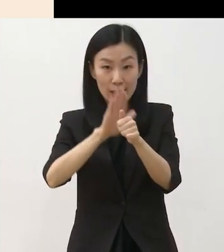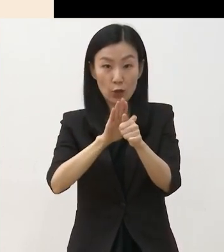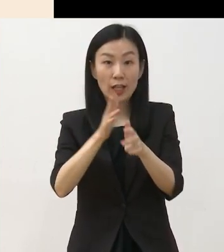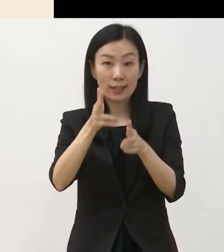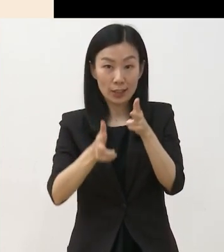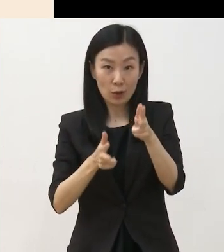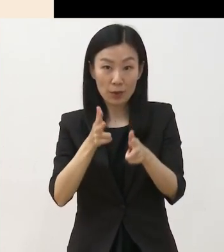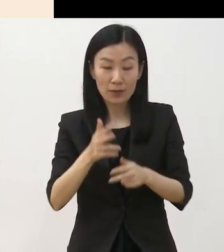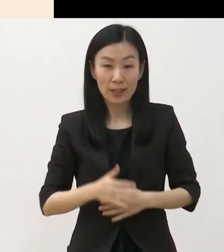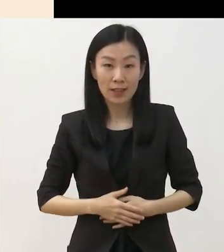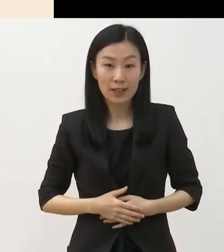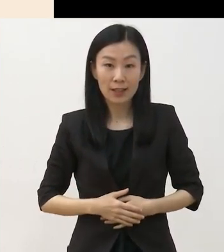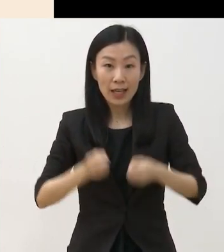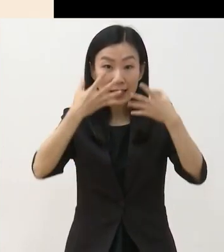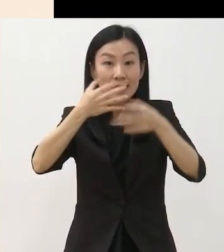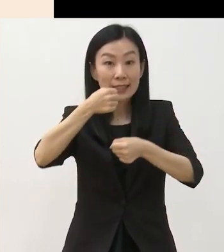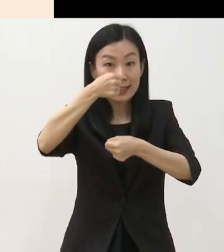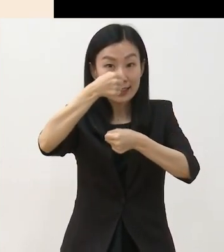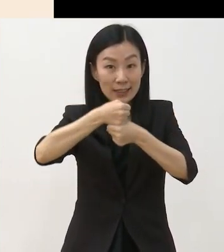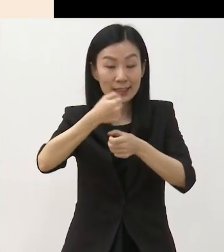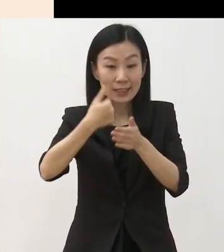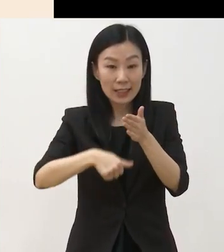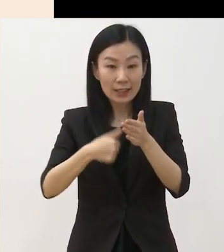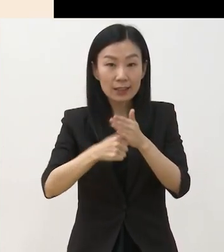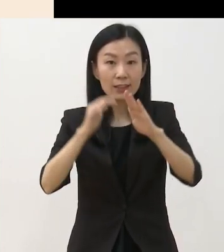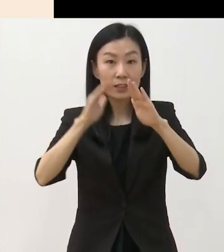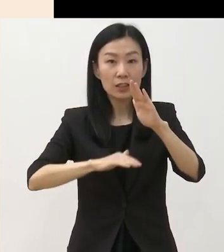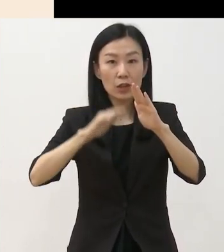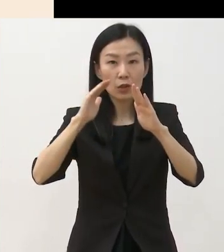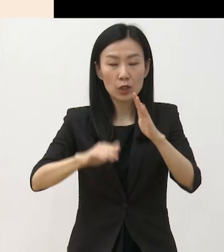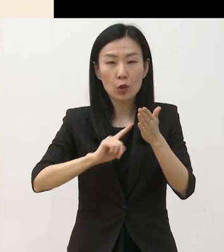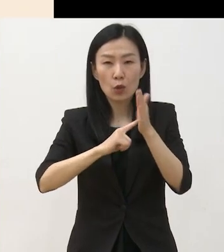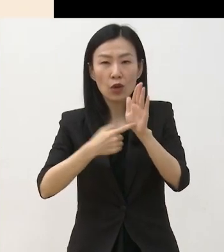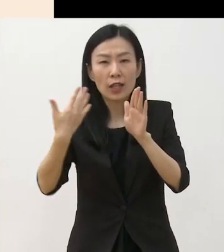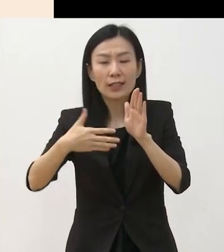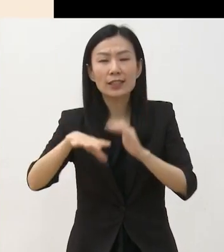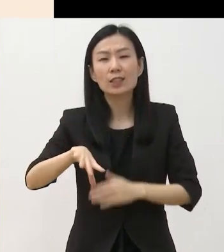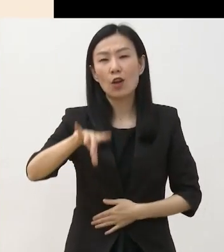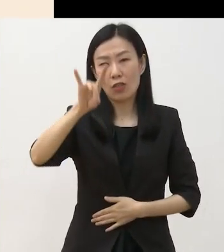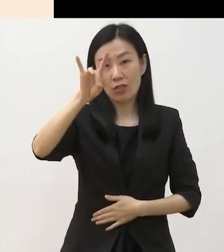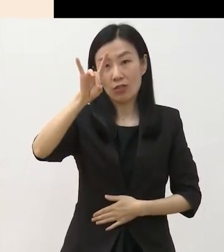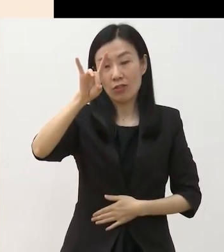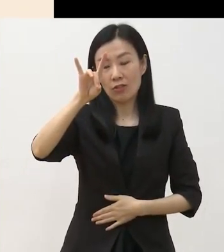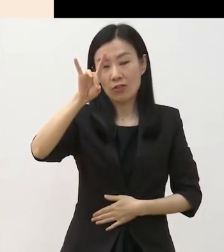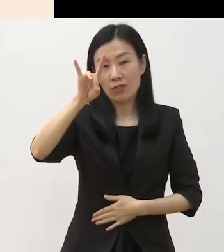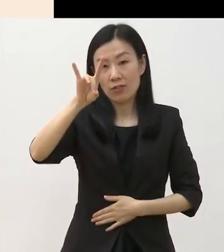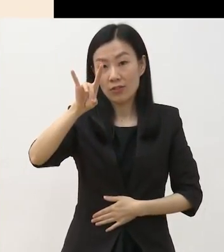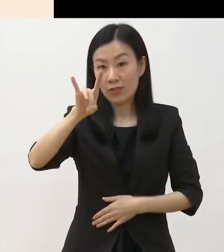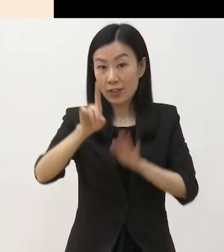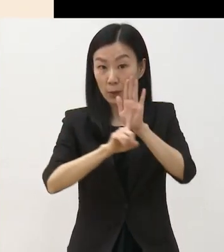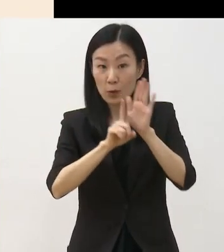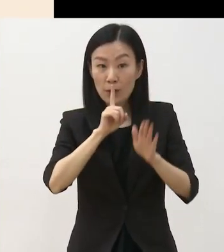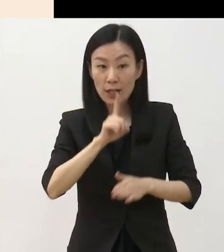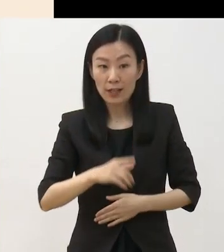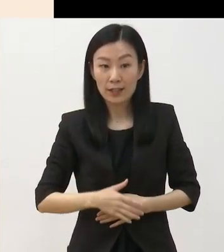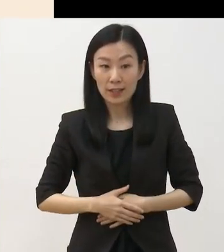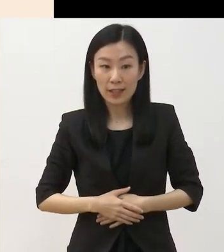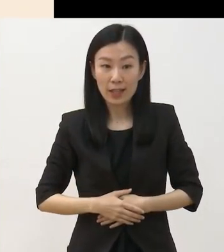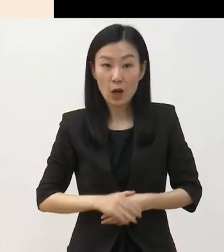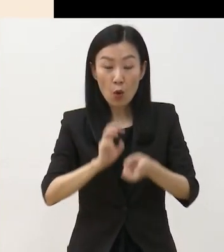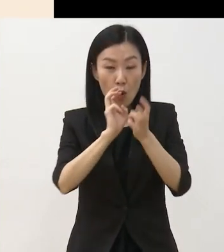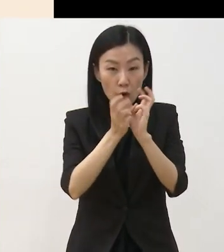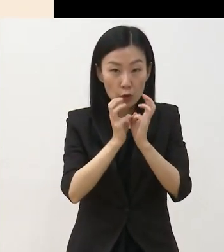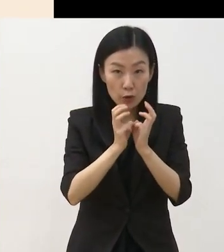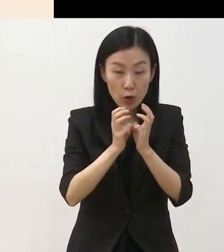신작은 정식으로 공연되지 않은 초연 작품을 말하는데요 워크숍, 무료